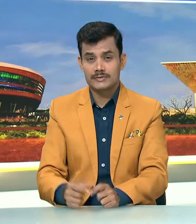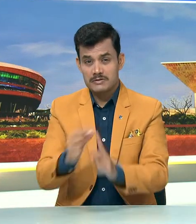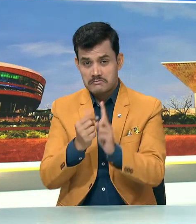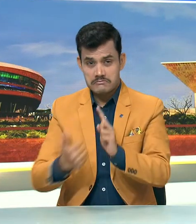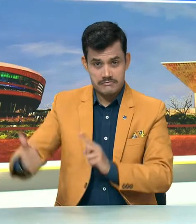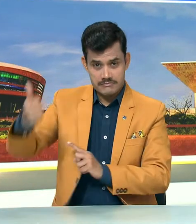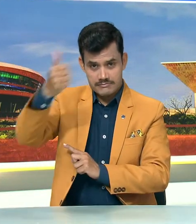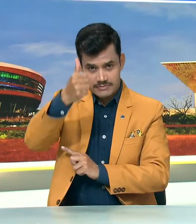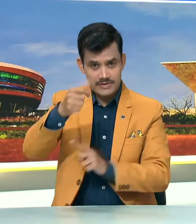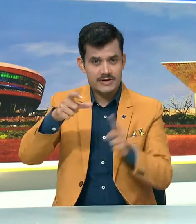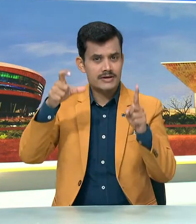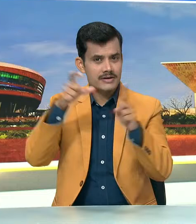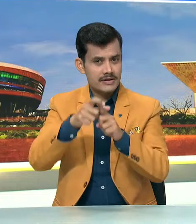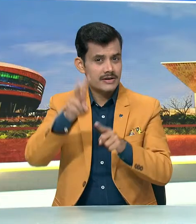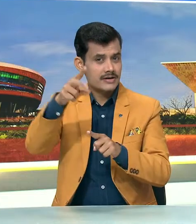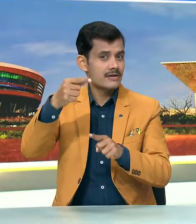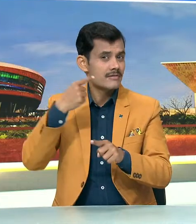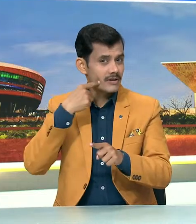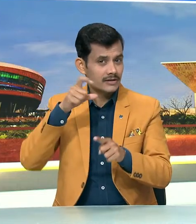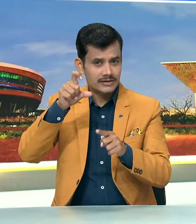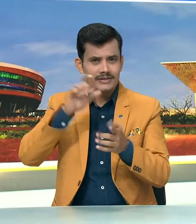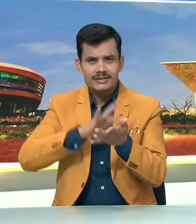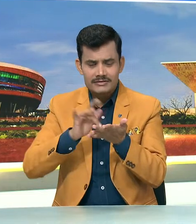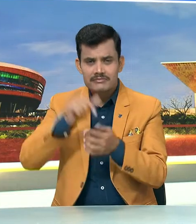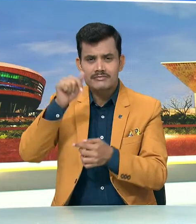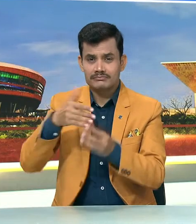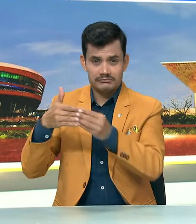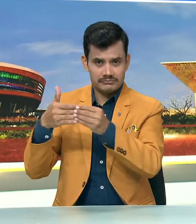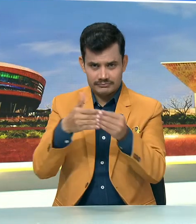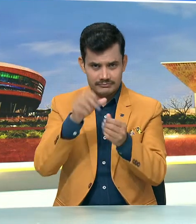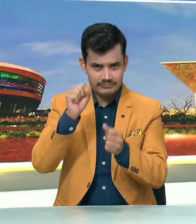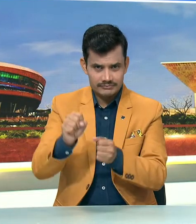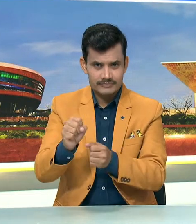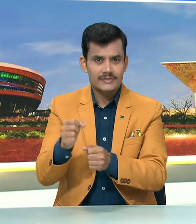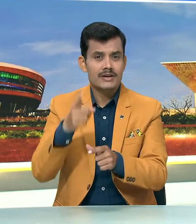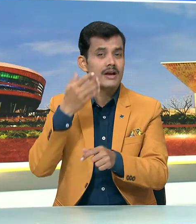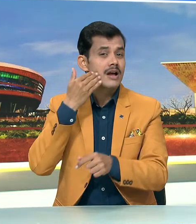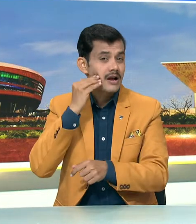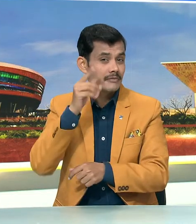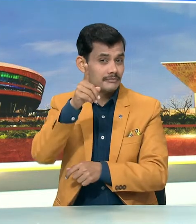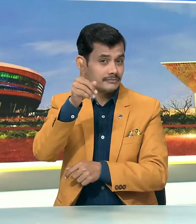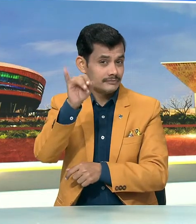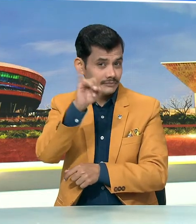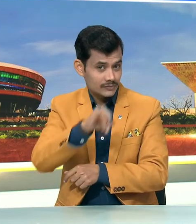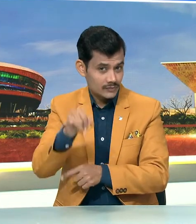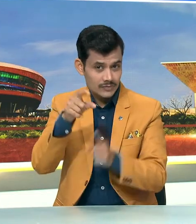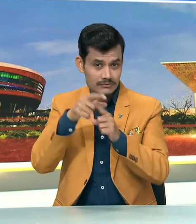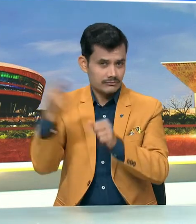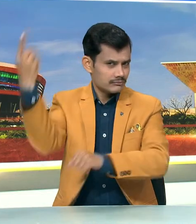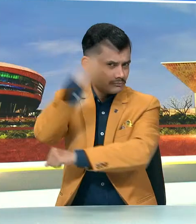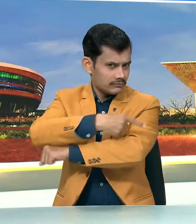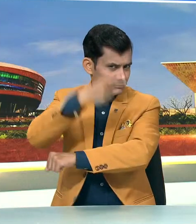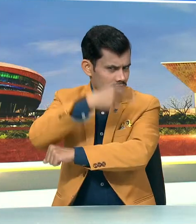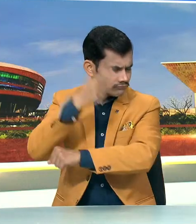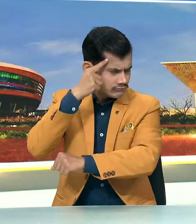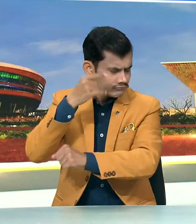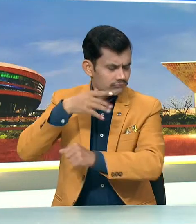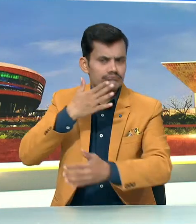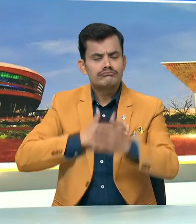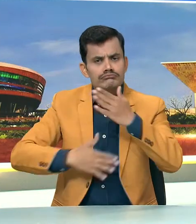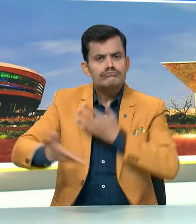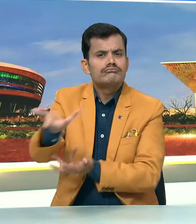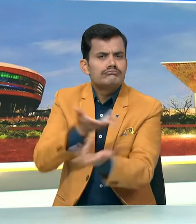प्रधान निया अधिश जस्टेस डीवाई चंदरचूर की अध्यक्षता वाली पीट्ष ने सूलहा दिनों तक विस्तार से इस मामले पर सुनवाई की